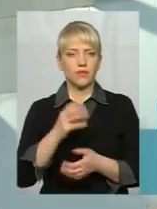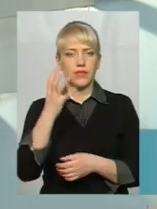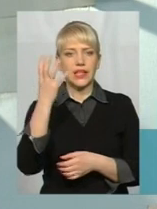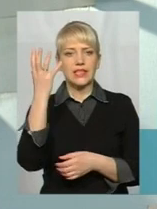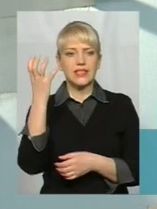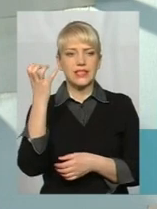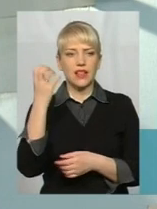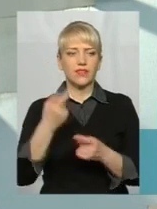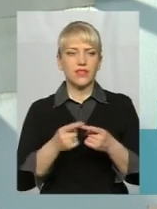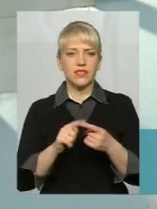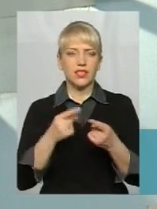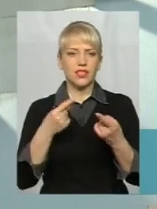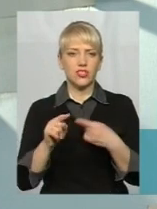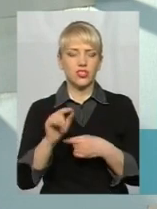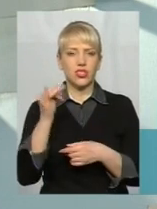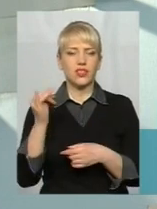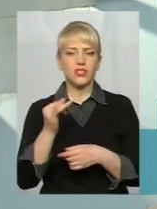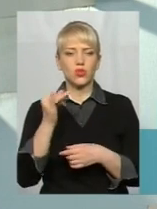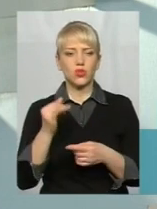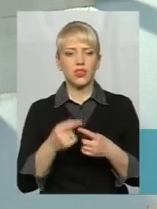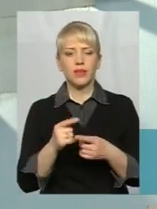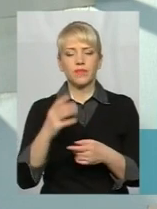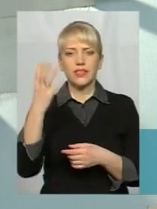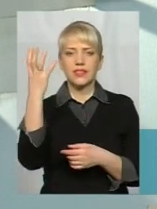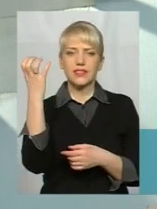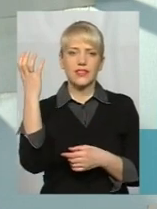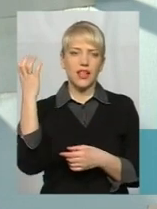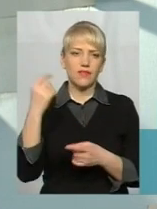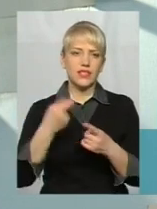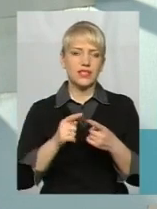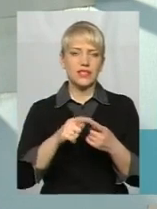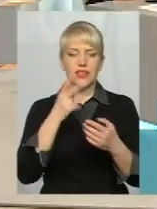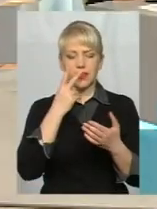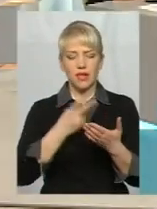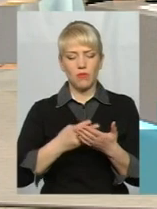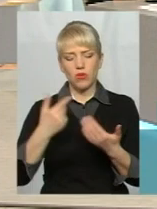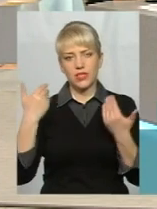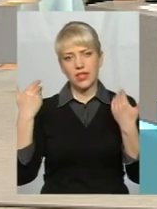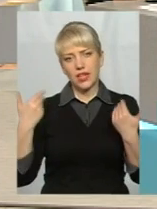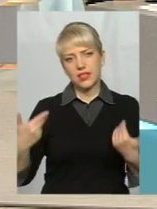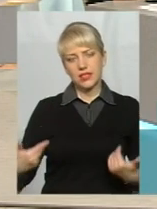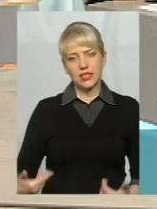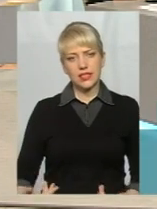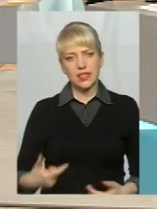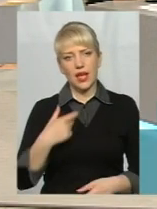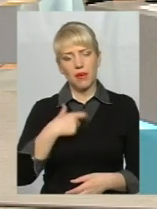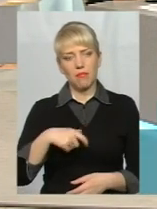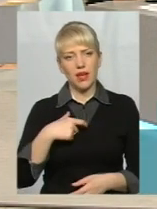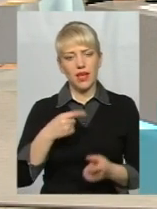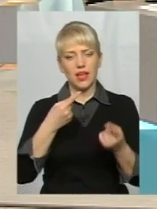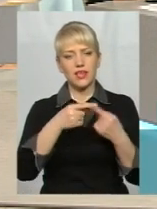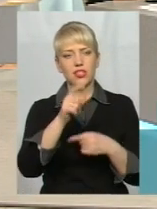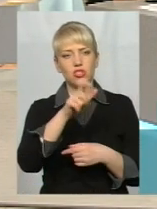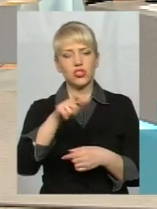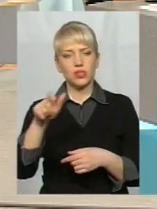зовсім інша історія. Селфі – це, скоріше, про демонстрацію себе іншим. І якщо говорити